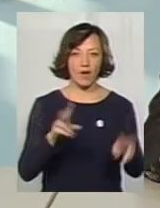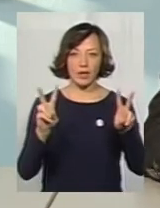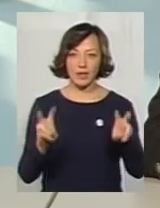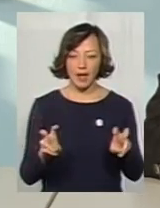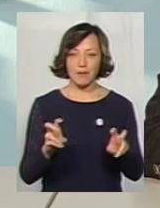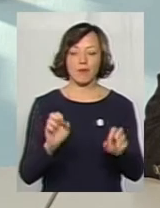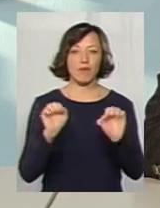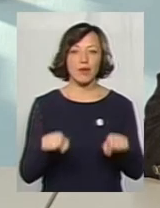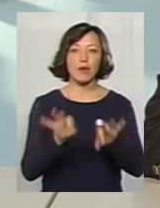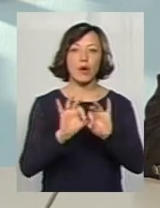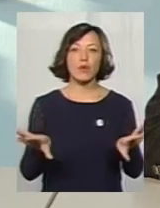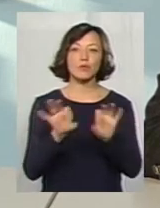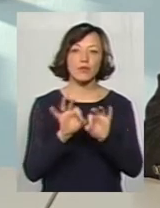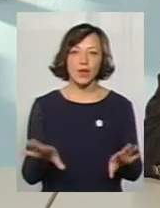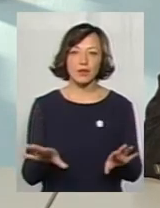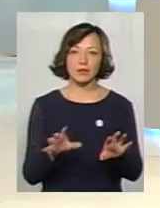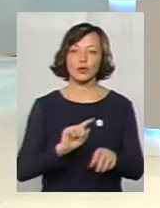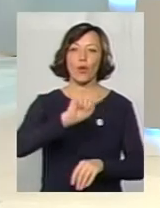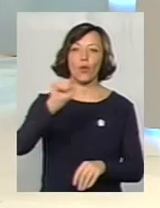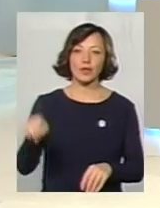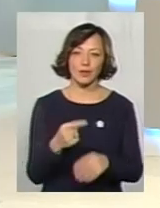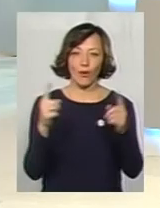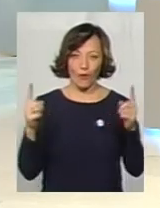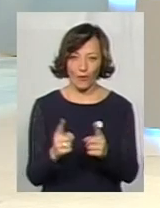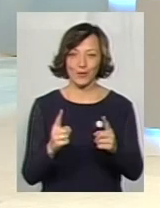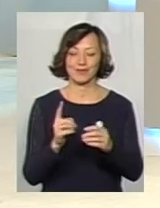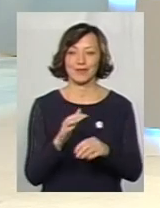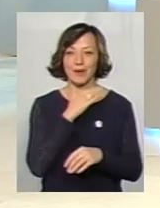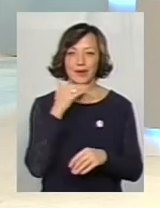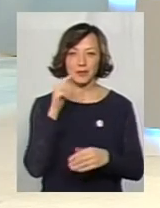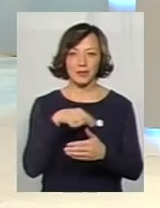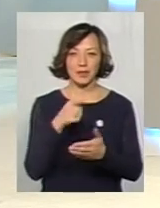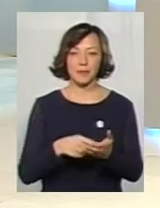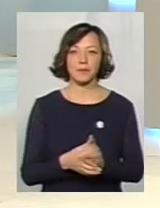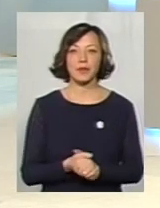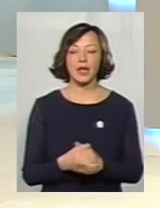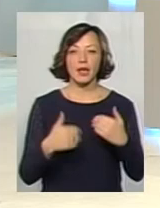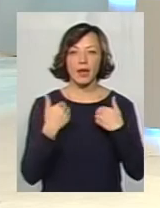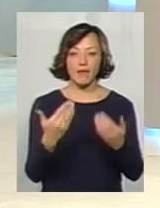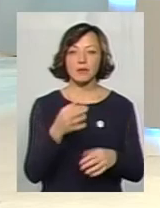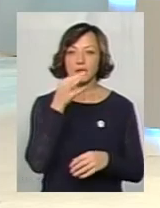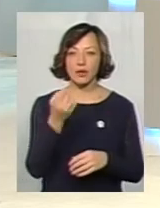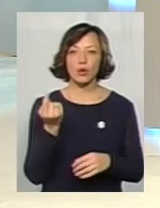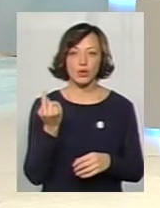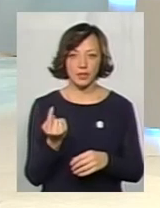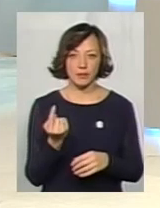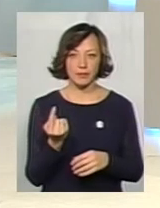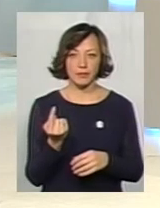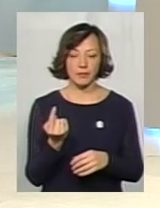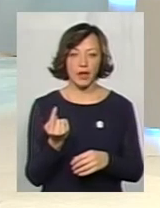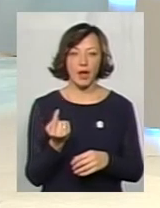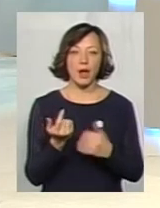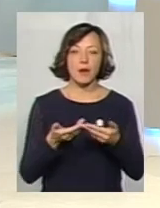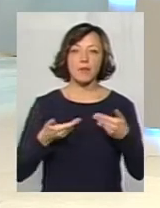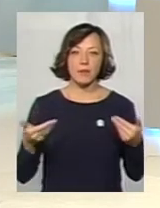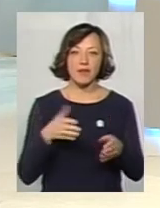я міг би розповідати, напевно, добру згодову, ми кроки зробили. Я вам скажу тільки одне. Наразі ми